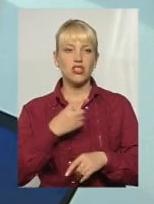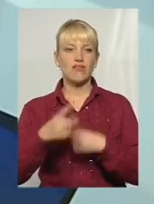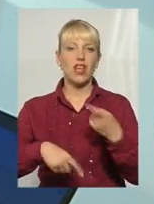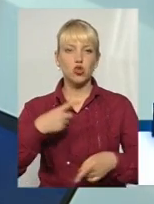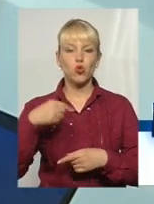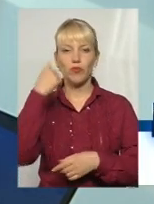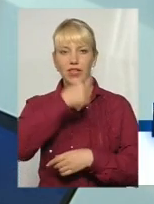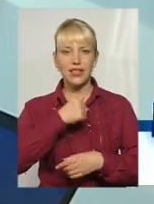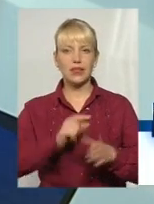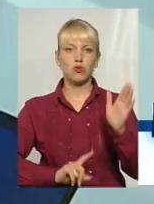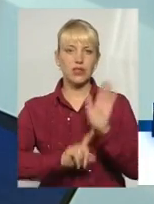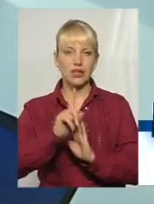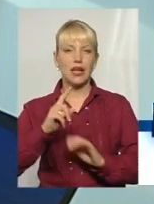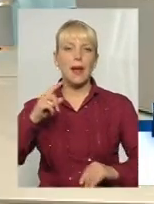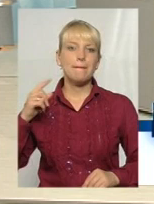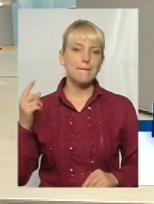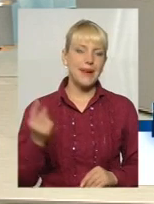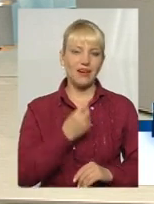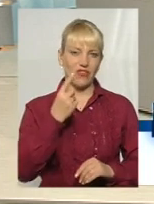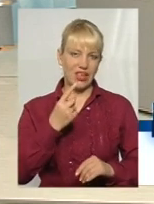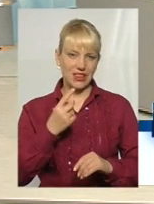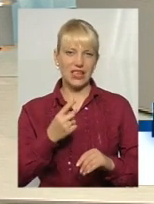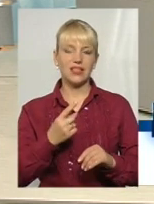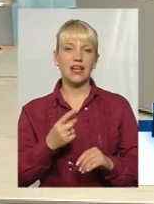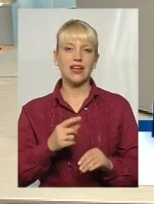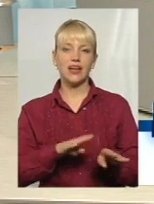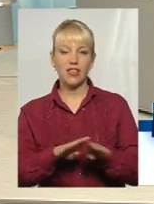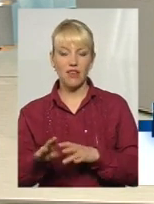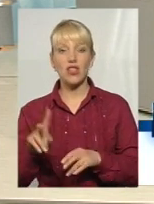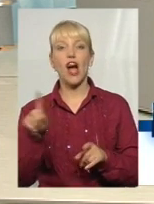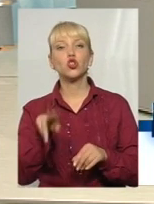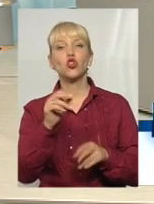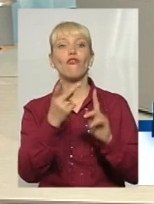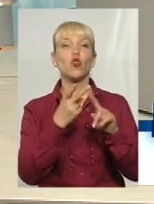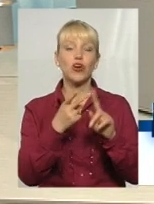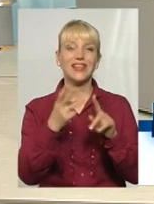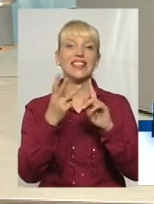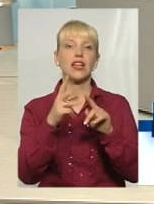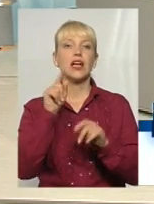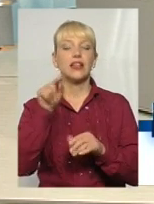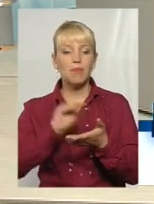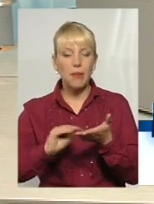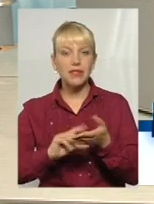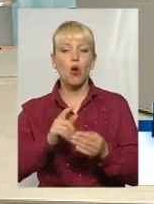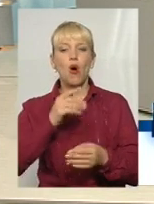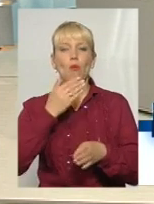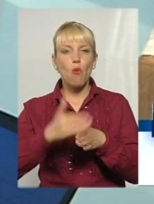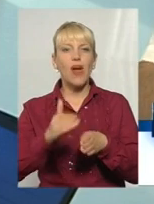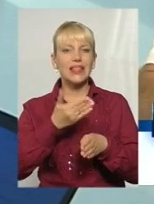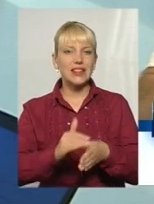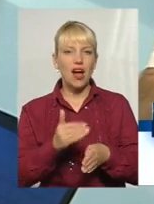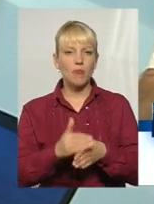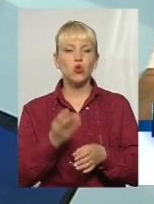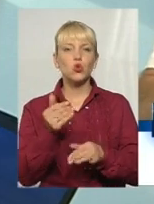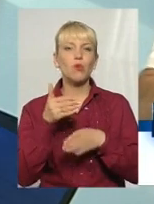запустити первинний рівень. А щодо вторинного третину, нас написано, що там поетапно, і тільки суб'єнція, у нас